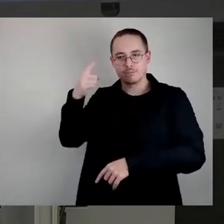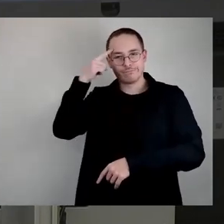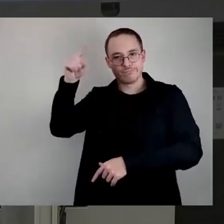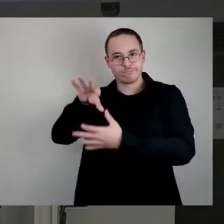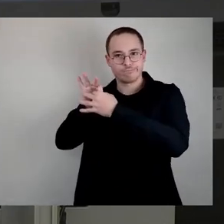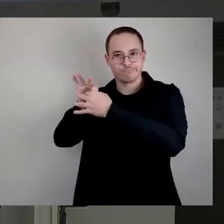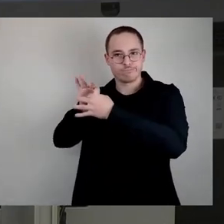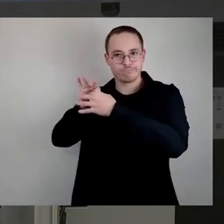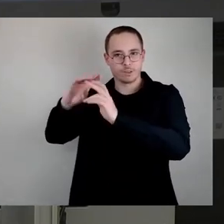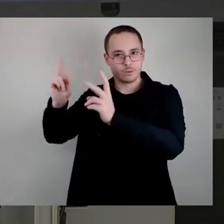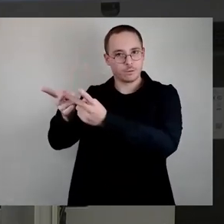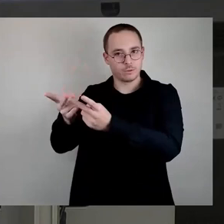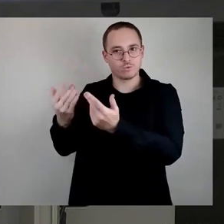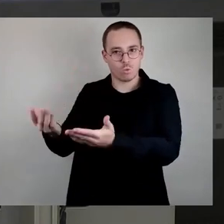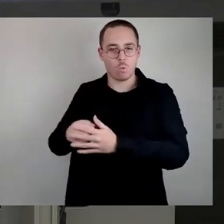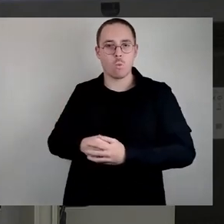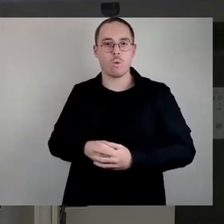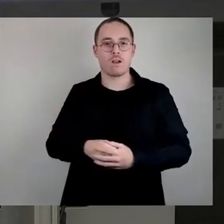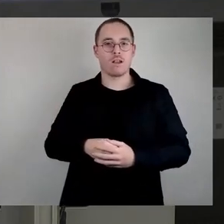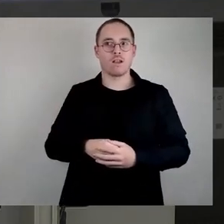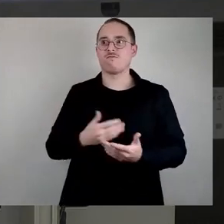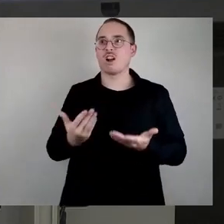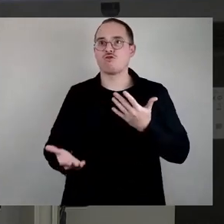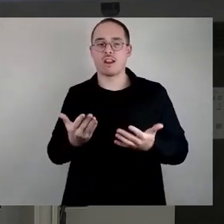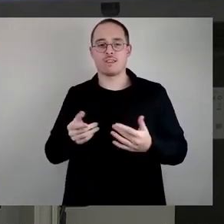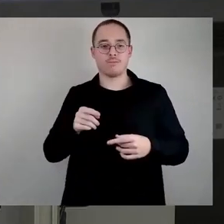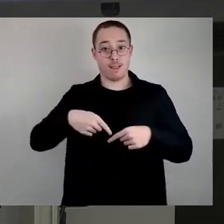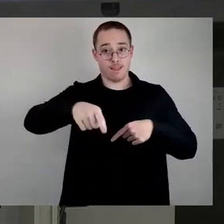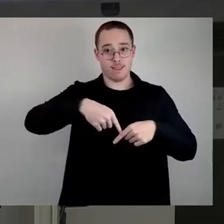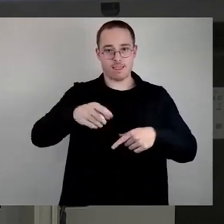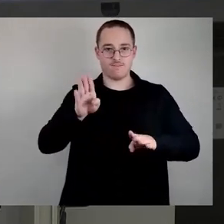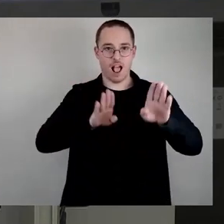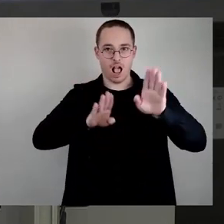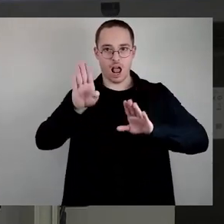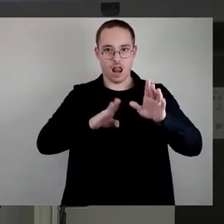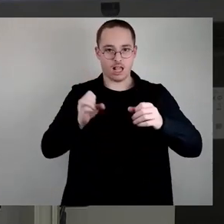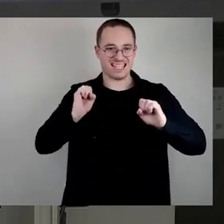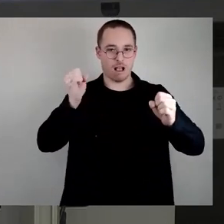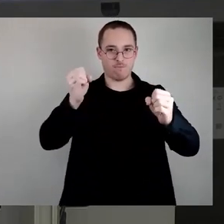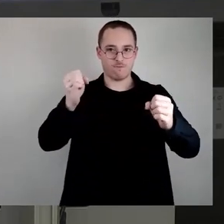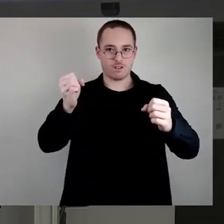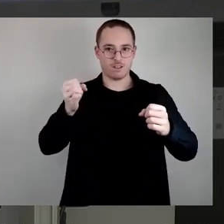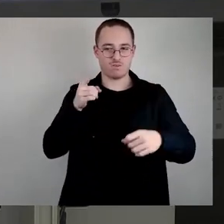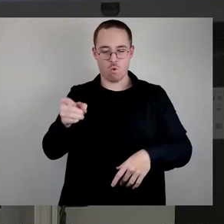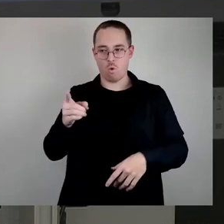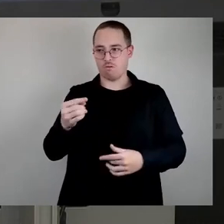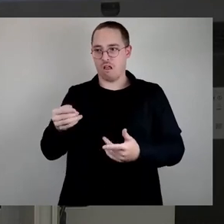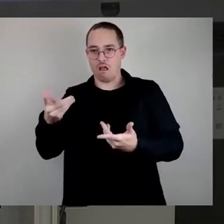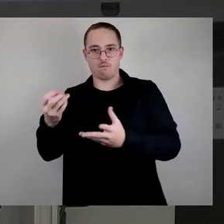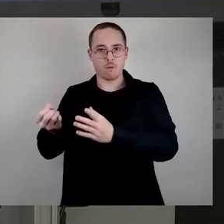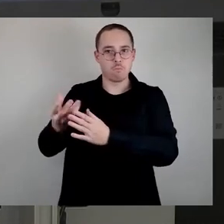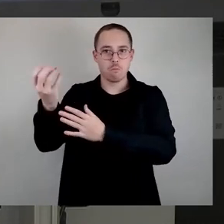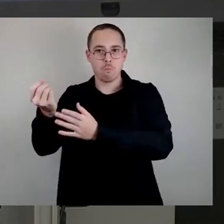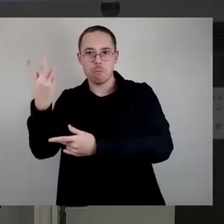Weg machen werden, diesen Wahlkampf zu nutzen, weitere Aktualitäten zu erfinden oder